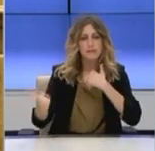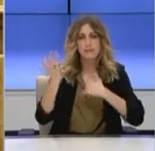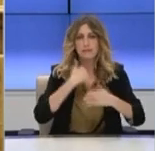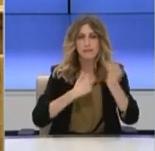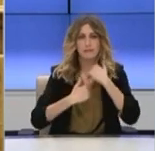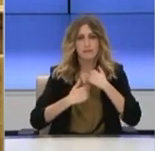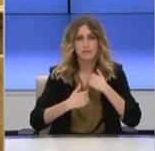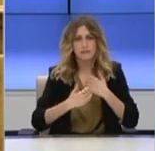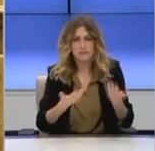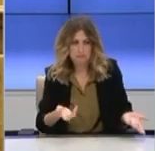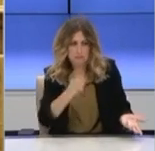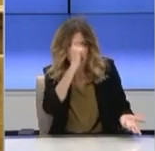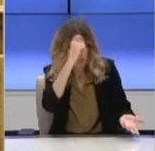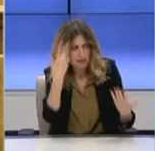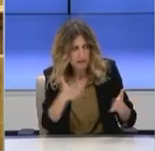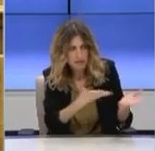παραδέχονται. Έτσι.